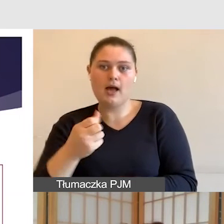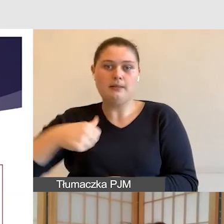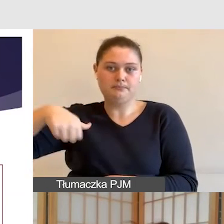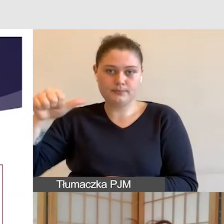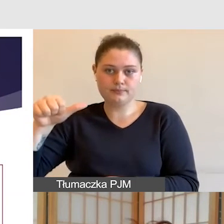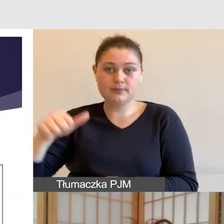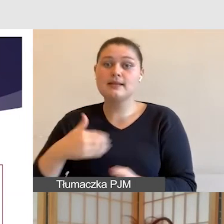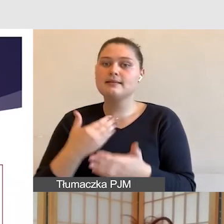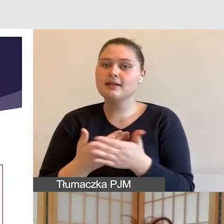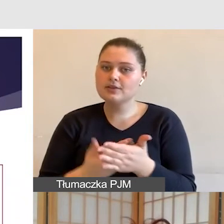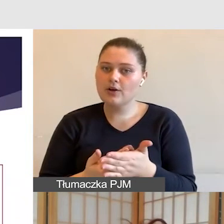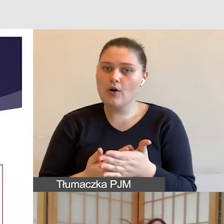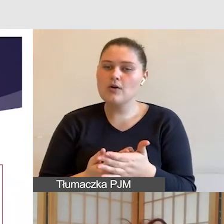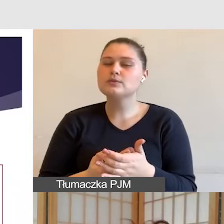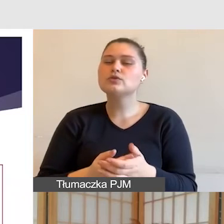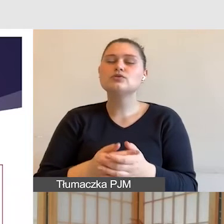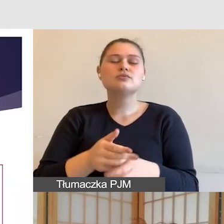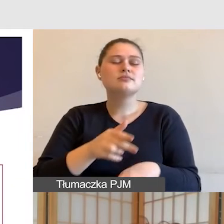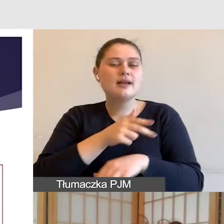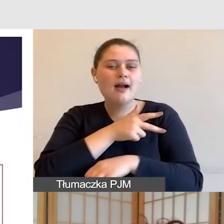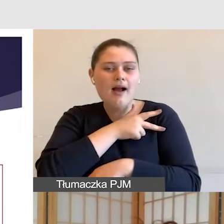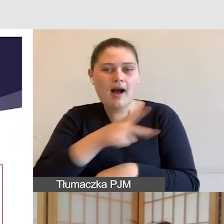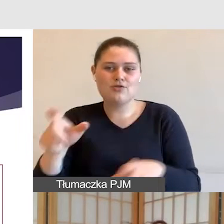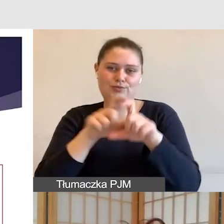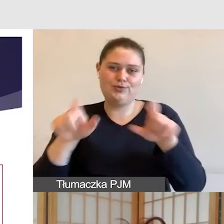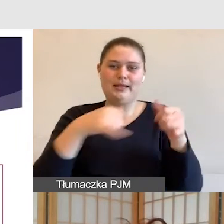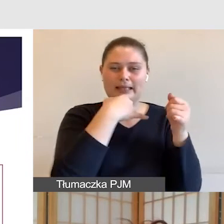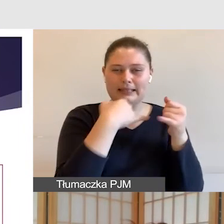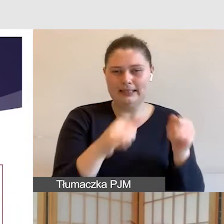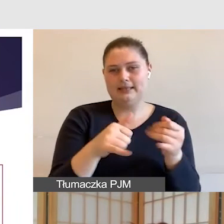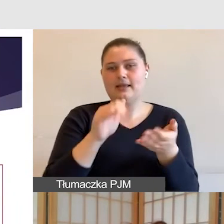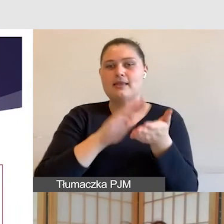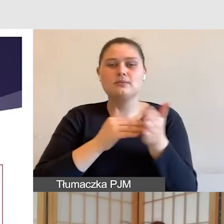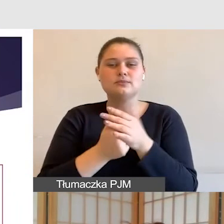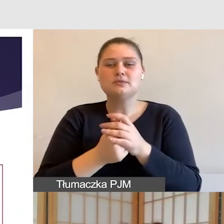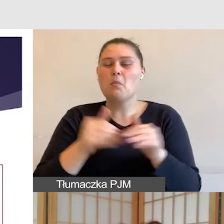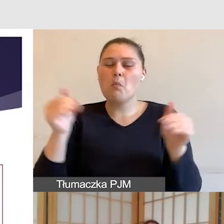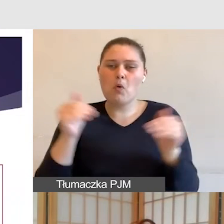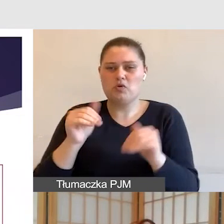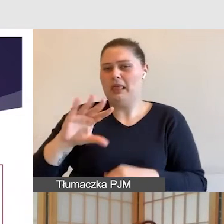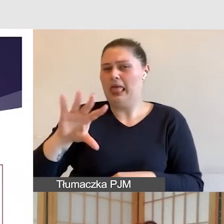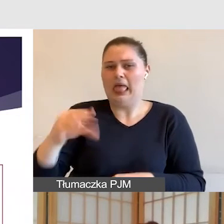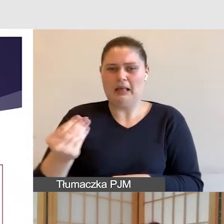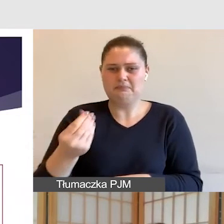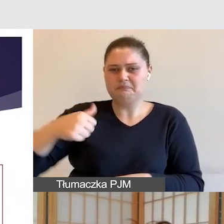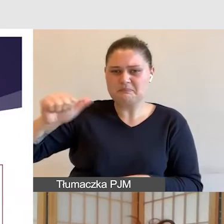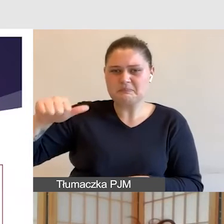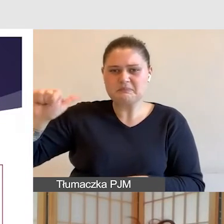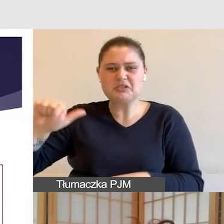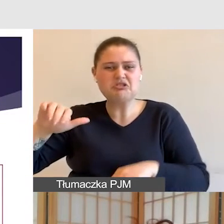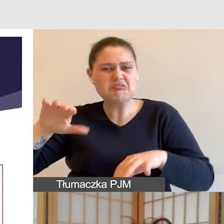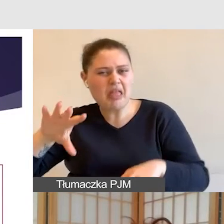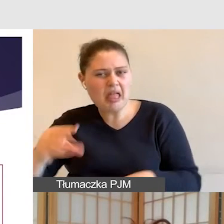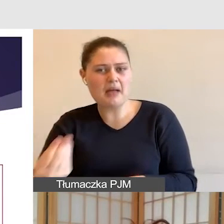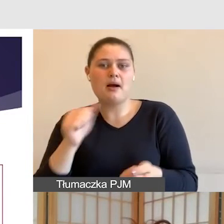mamy bardzo dziwną numerację zarówno sal, jak i pięter. Często są podziały na